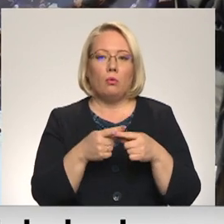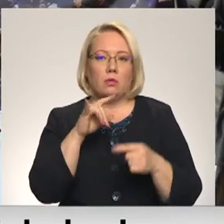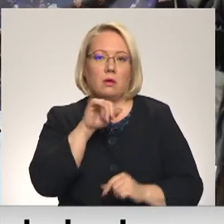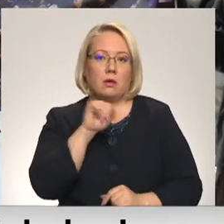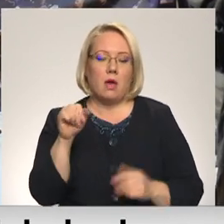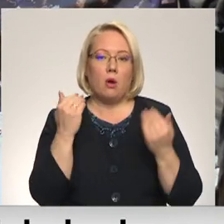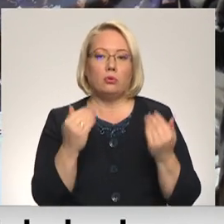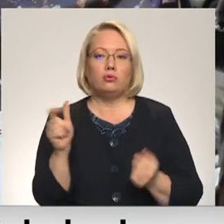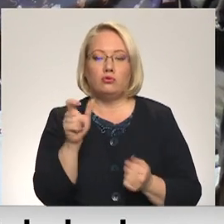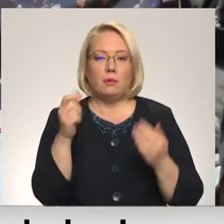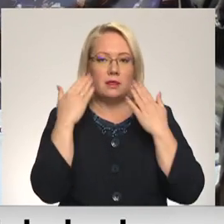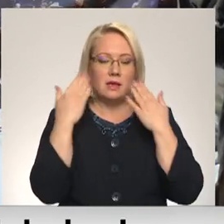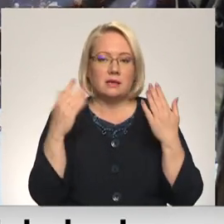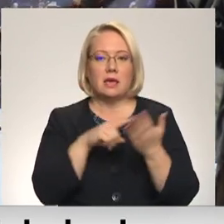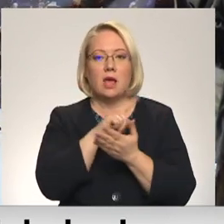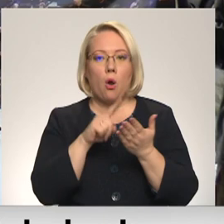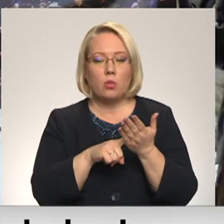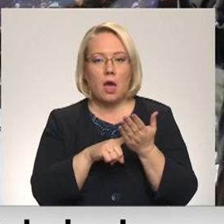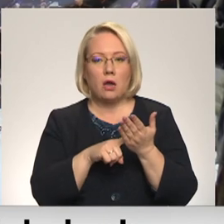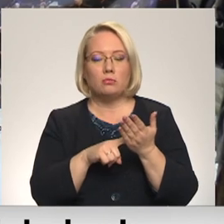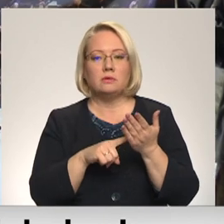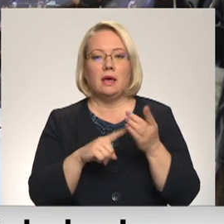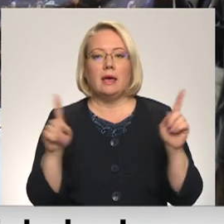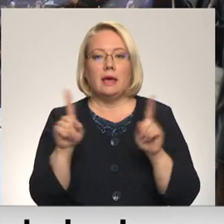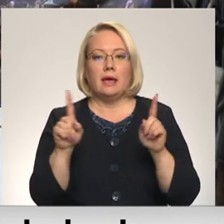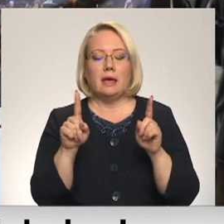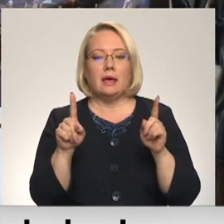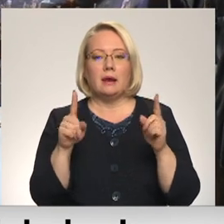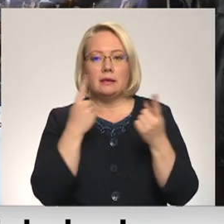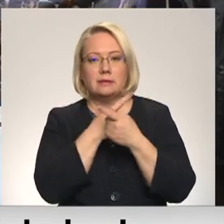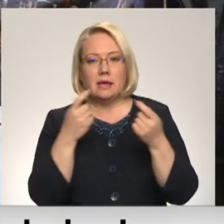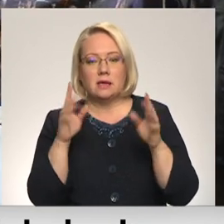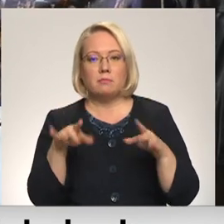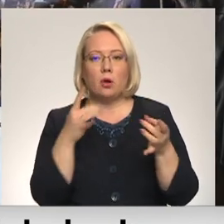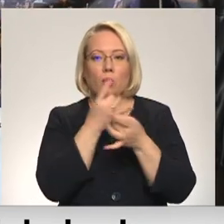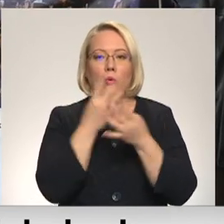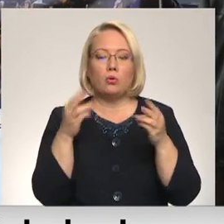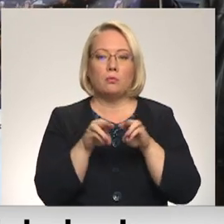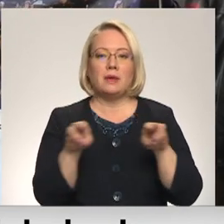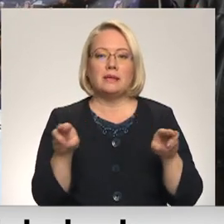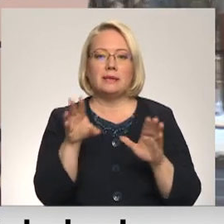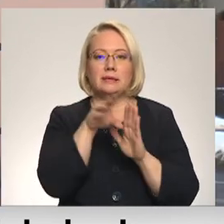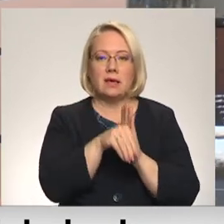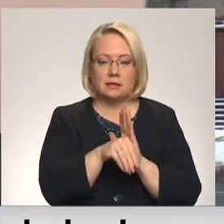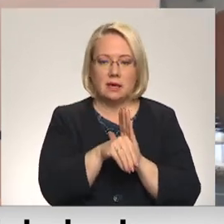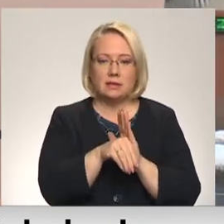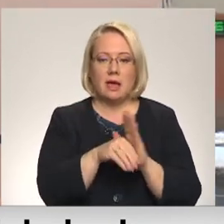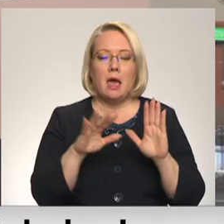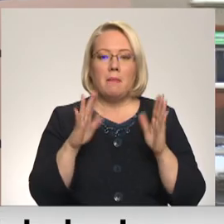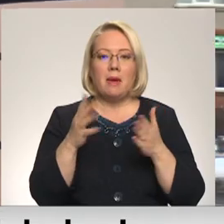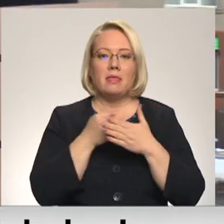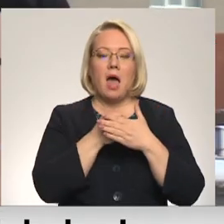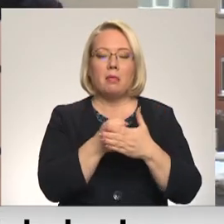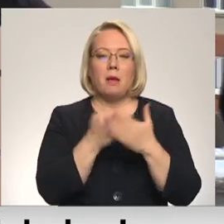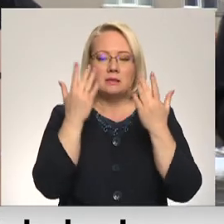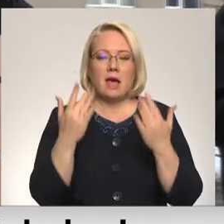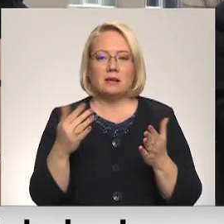Šobrīd ir jautājums, it kā ir ziņas par kultūras ministrijas iesaisti. Tikmēr atbalsta